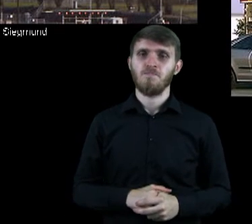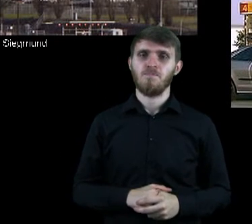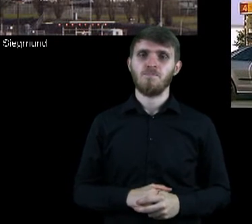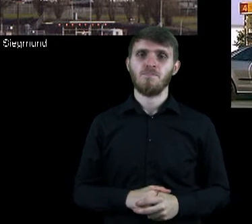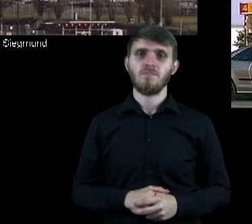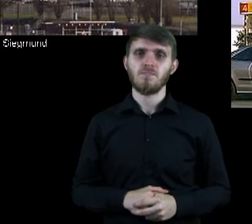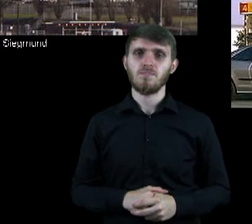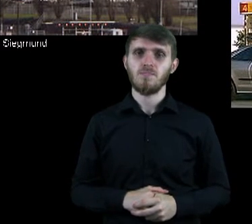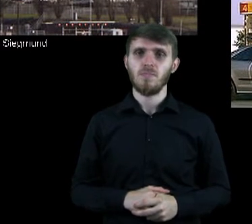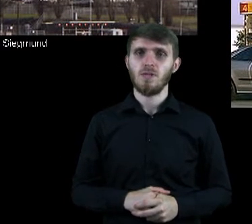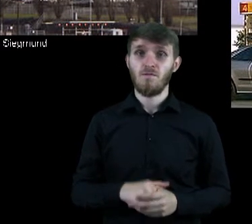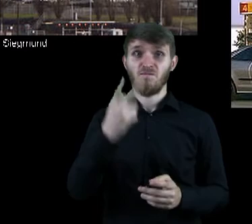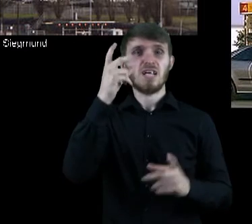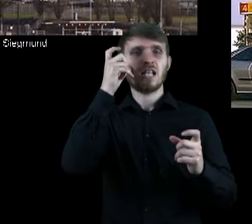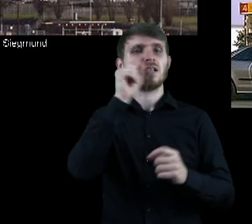Te dwa zdjęcia…